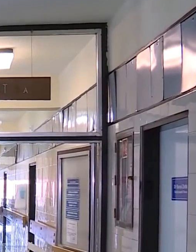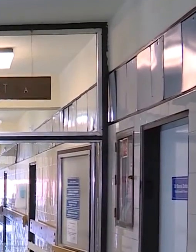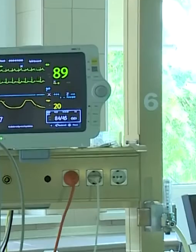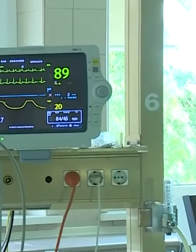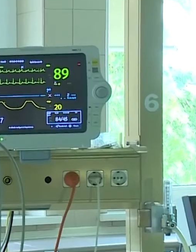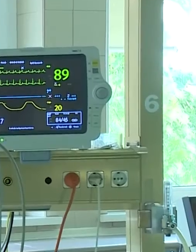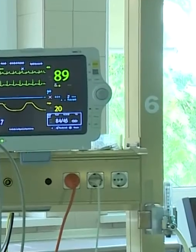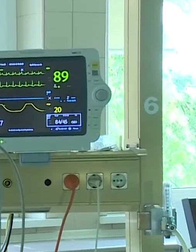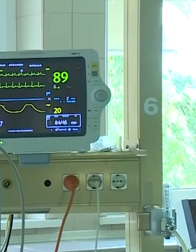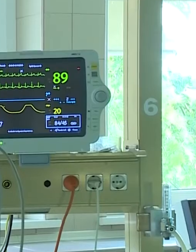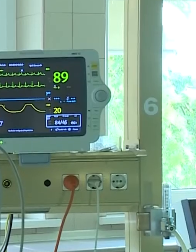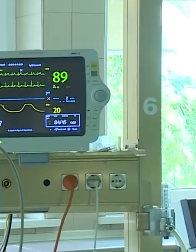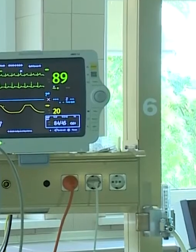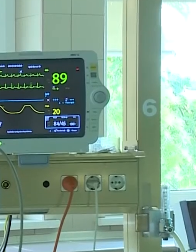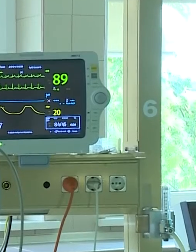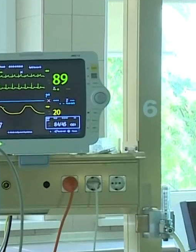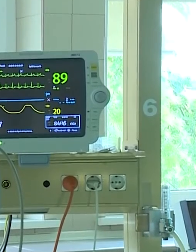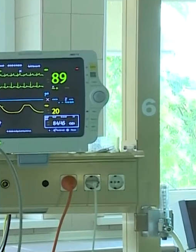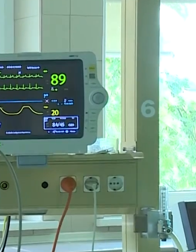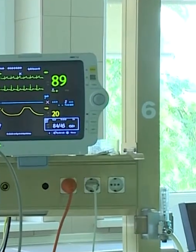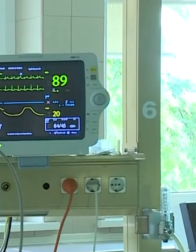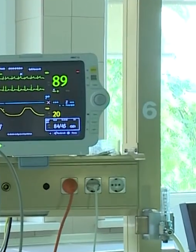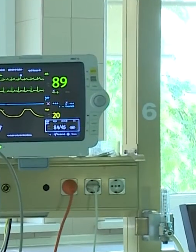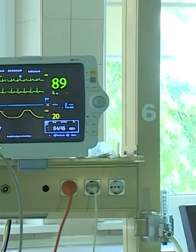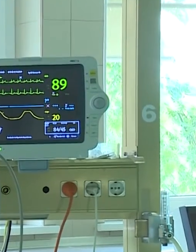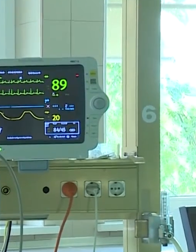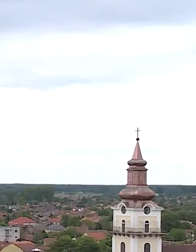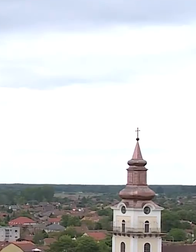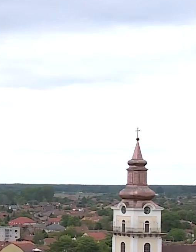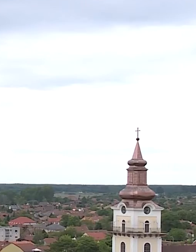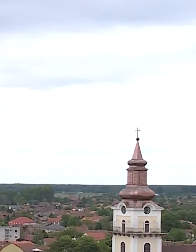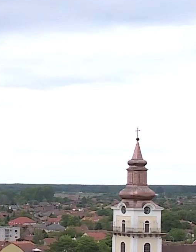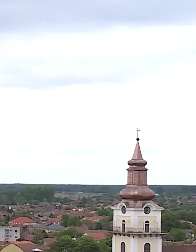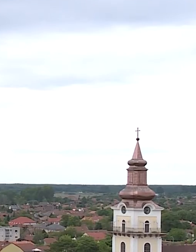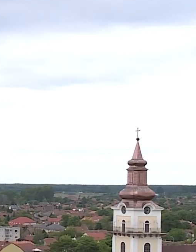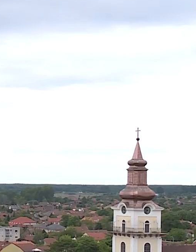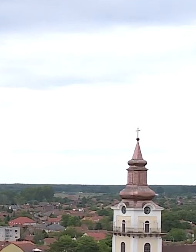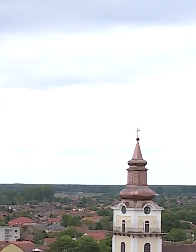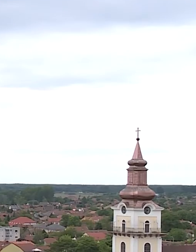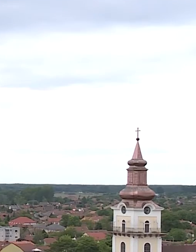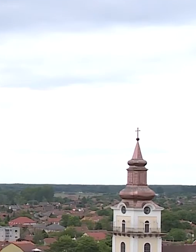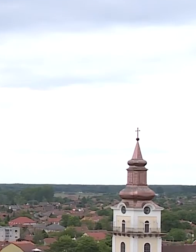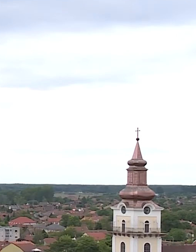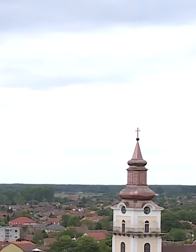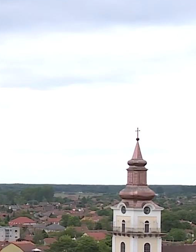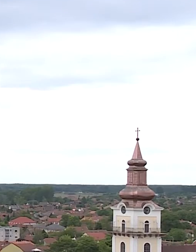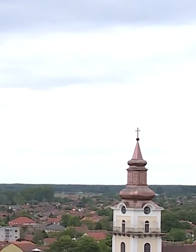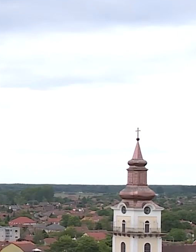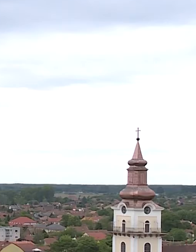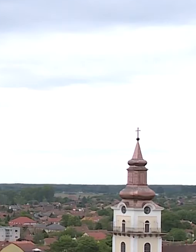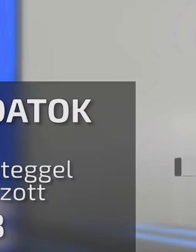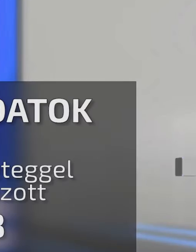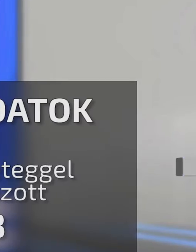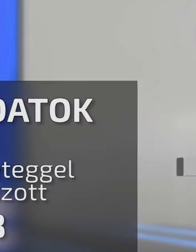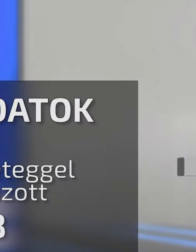kezelnek. Közülük közel 1400-an vannak már lélegeztetőgépen. Cegléden is nőtt a fertőzöttek és igazolt beteggel találkozók